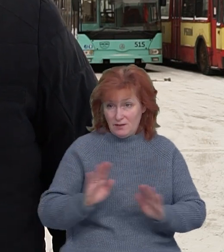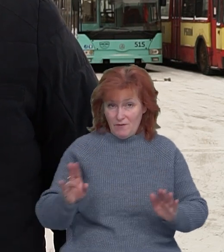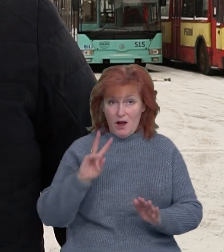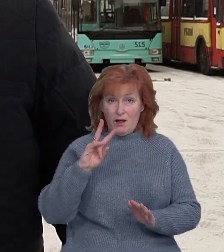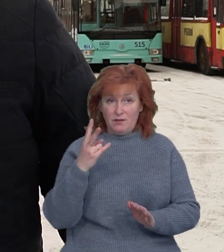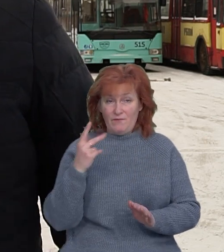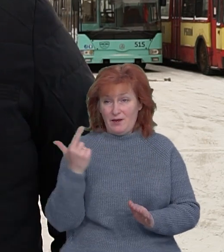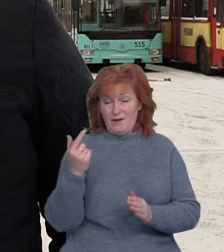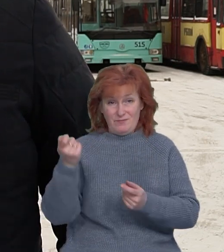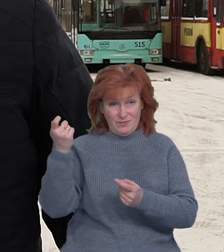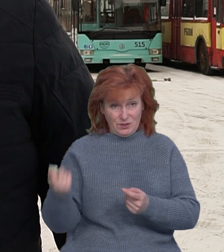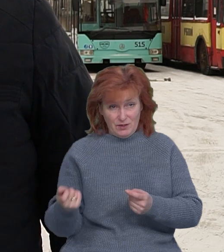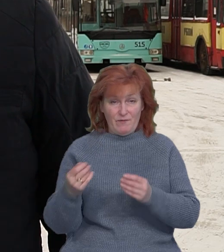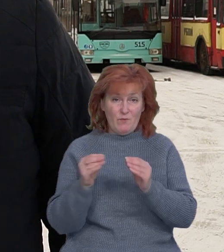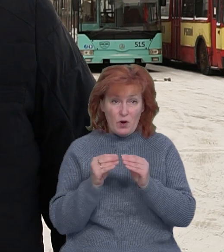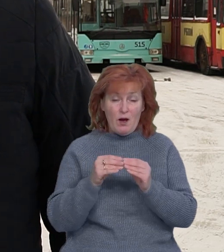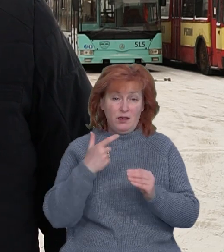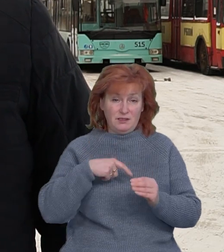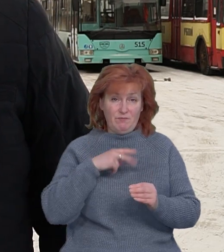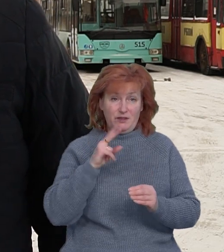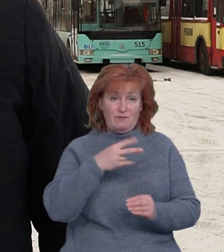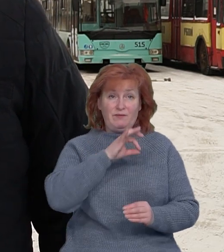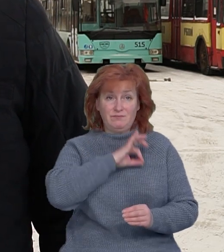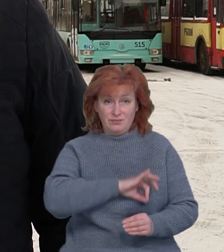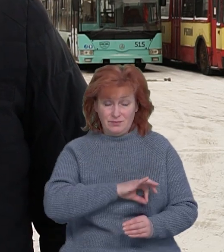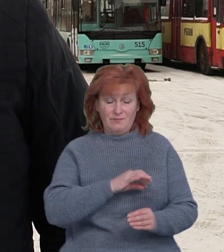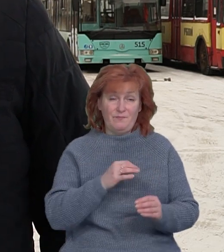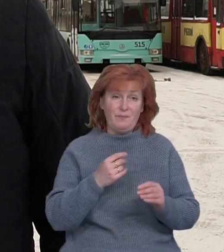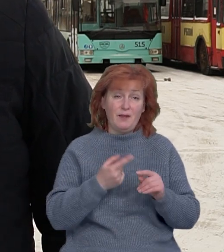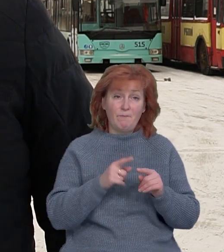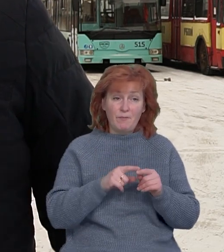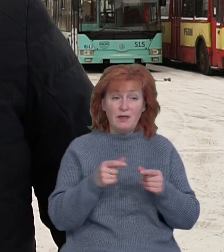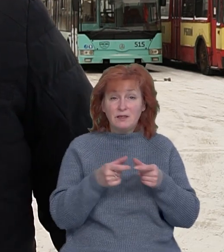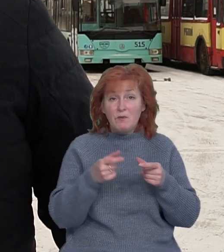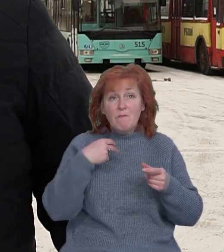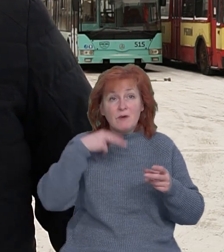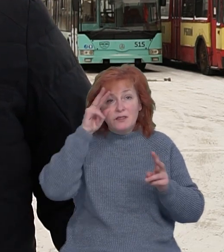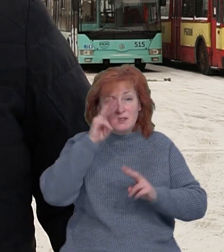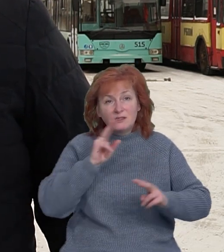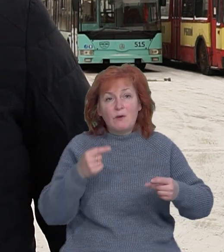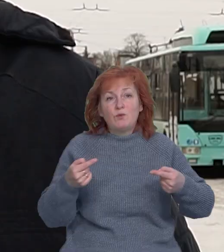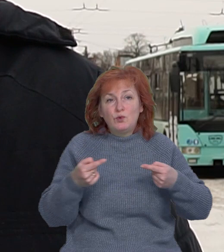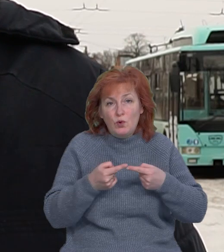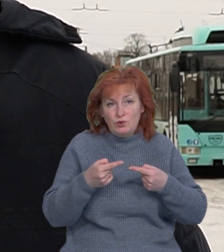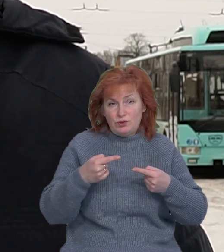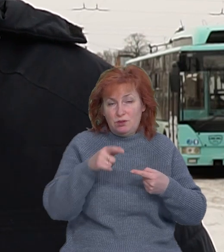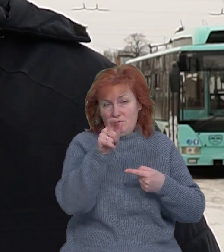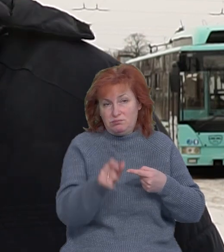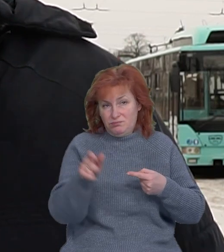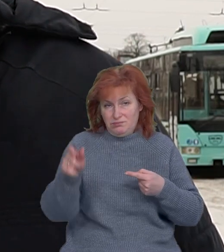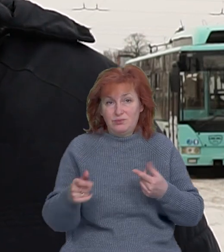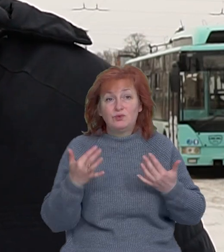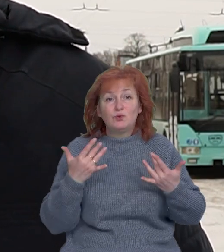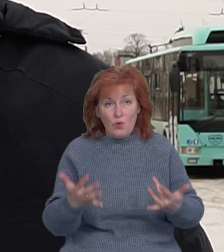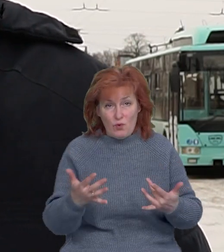тобто без фіксації в автоматизований систем обліку оплати проїзду. Через це ми не знаємо весь пасажиропотік. Ще така